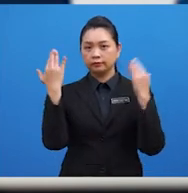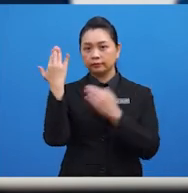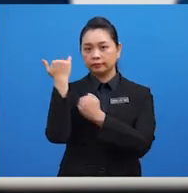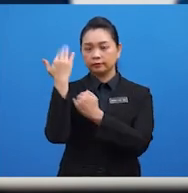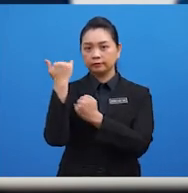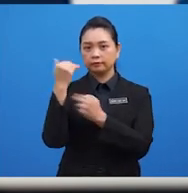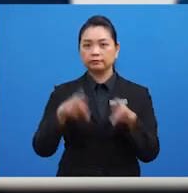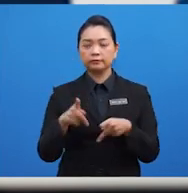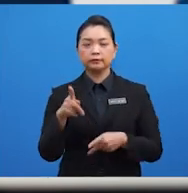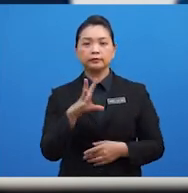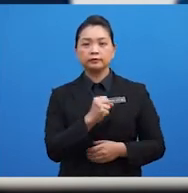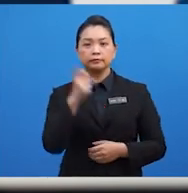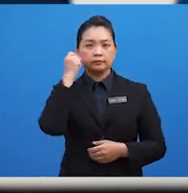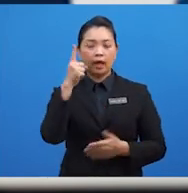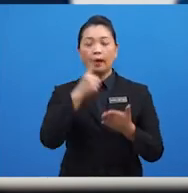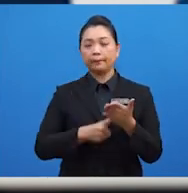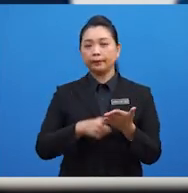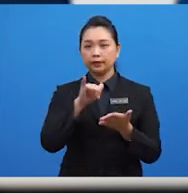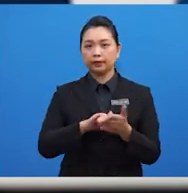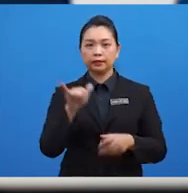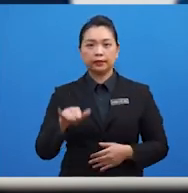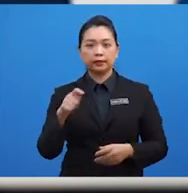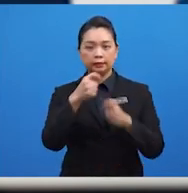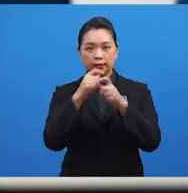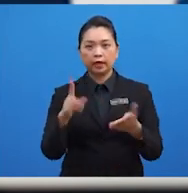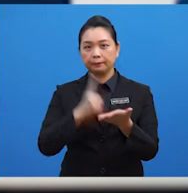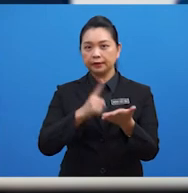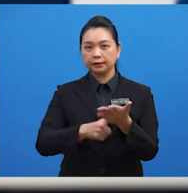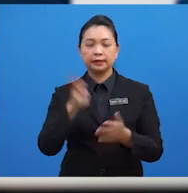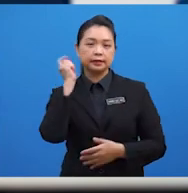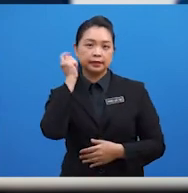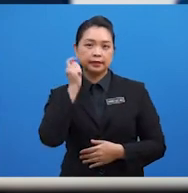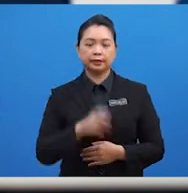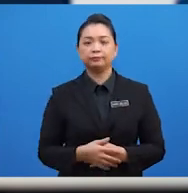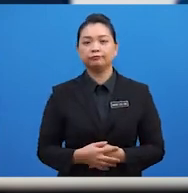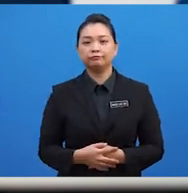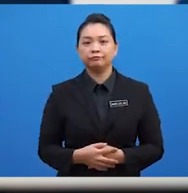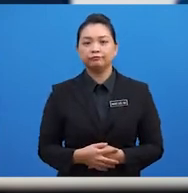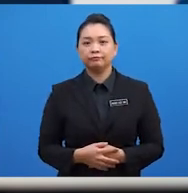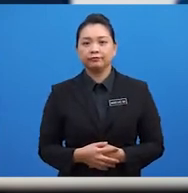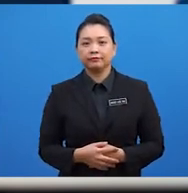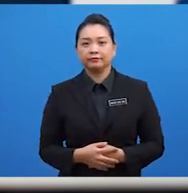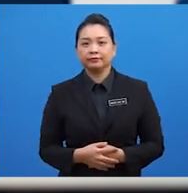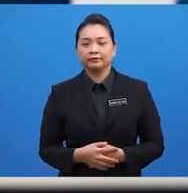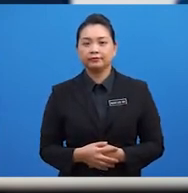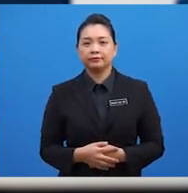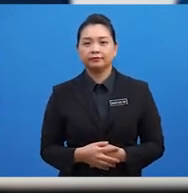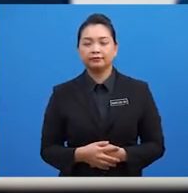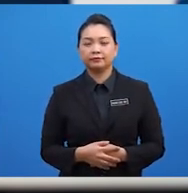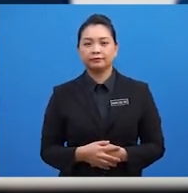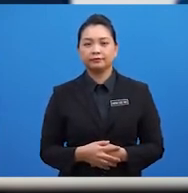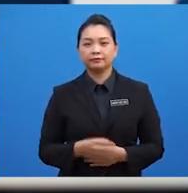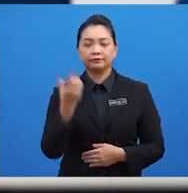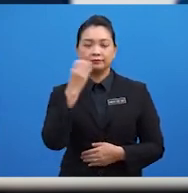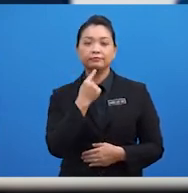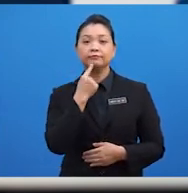dapat memahami apa yang telah dipincangkan dari awal pelajaran kita hari ini. Pesan